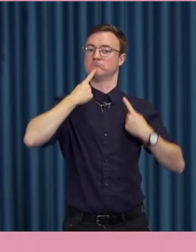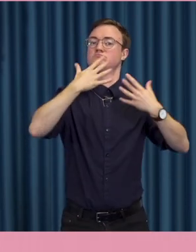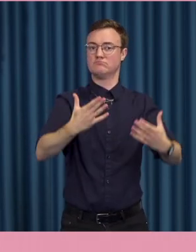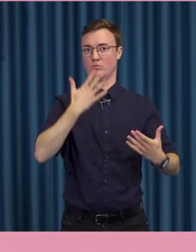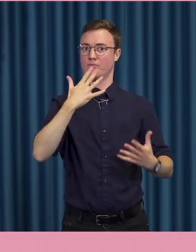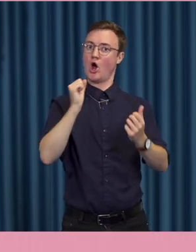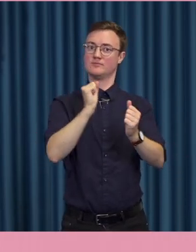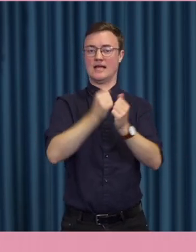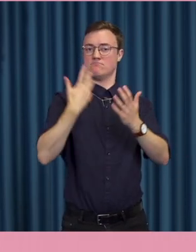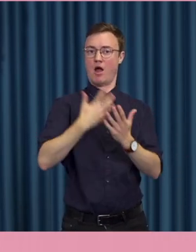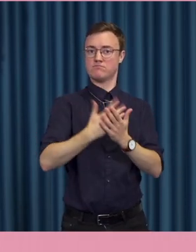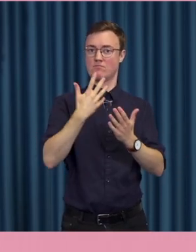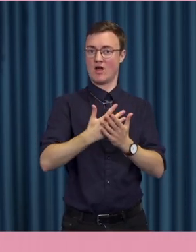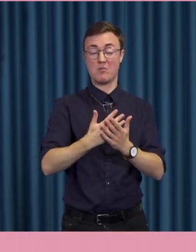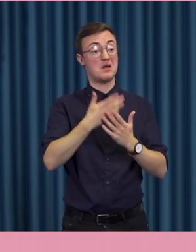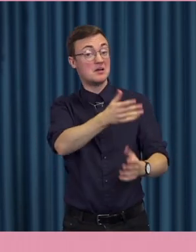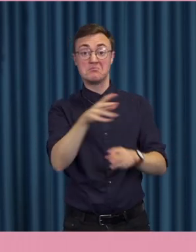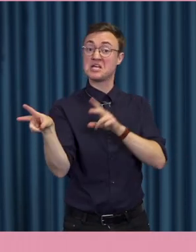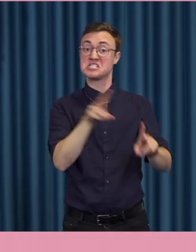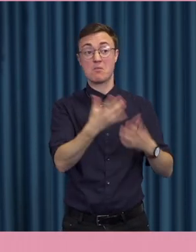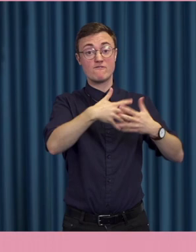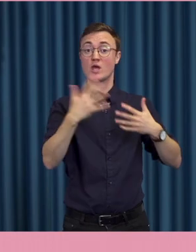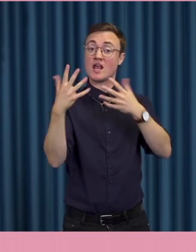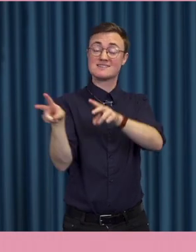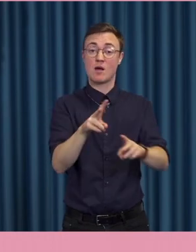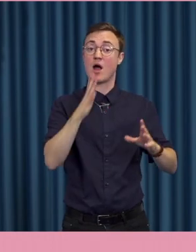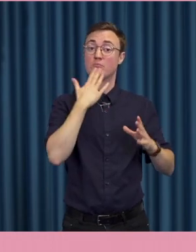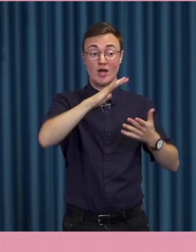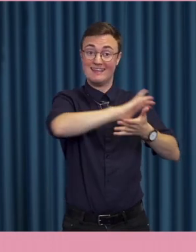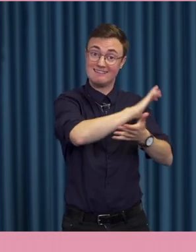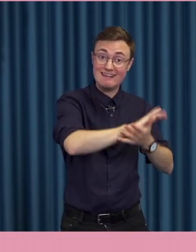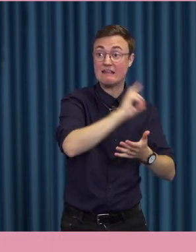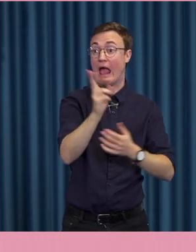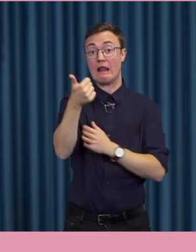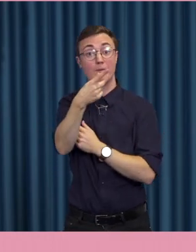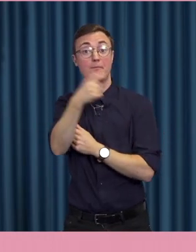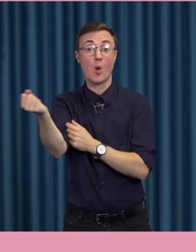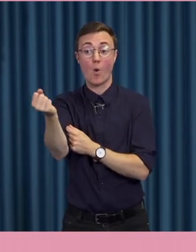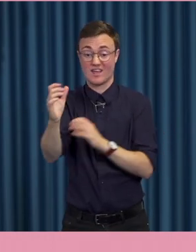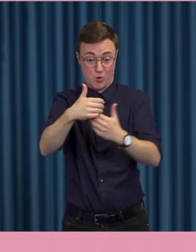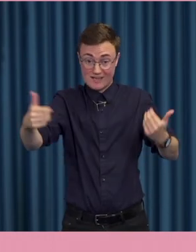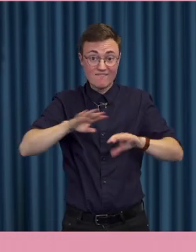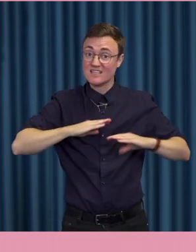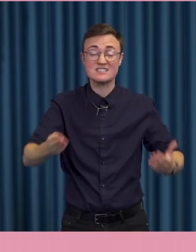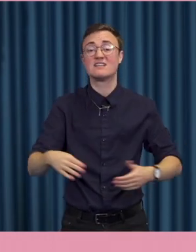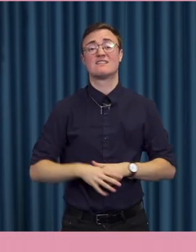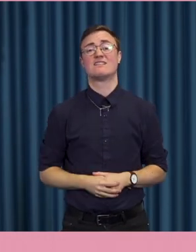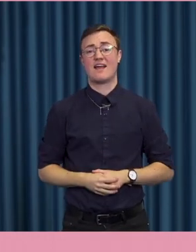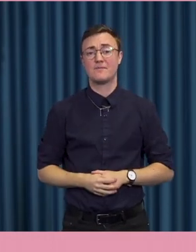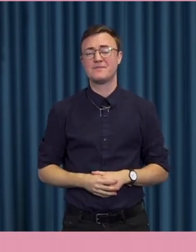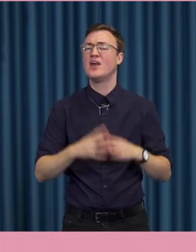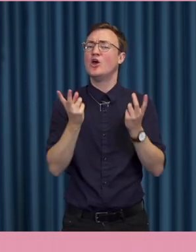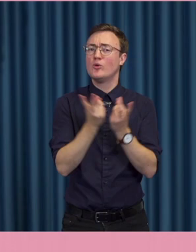värdefullt oavsett om man skriver till tidningen eller på sin blogg. Bidrar då